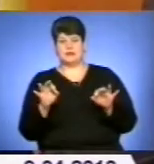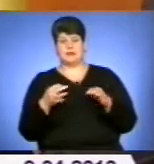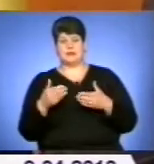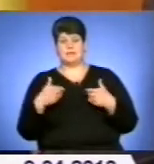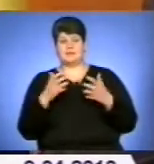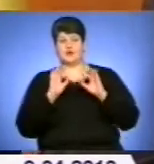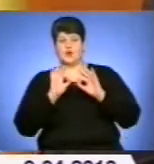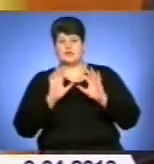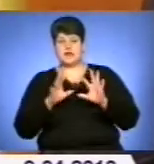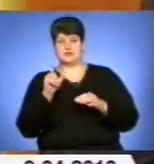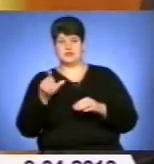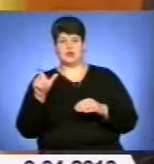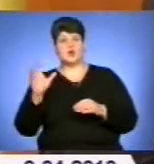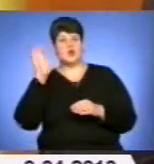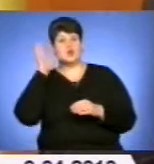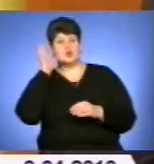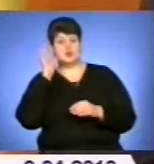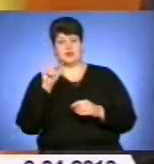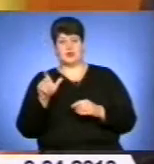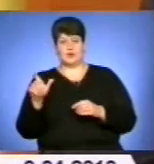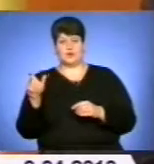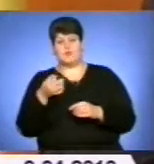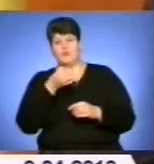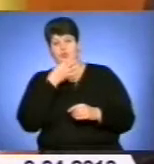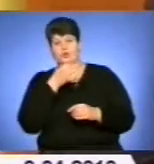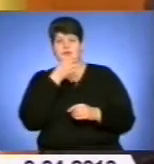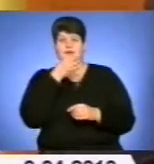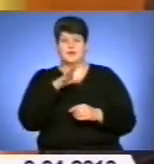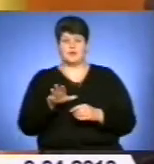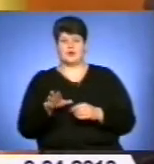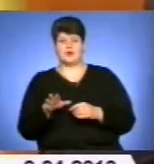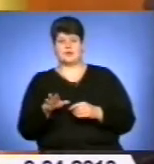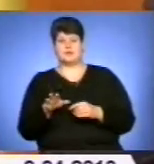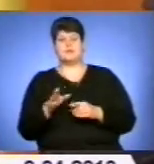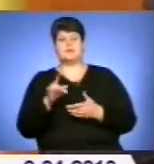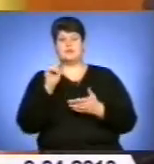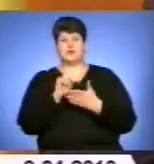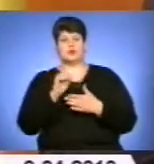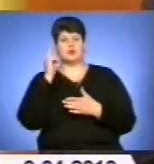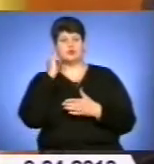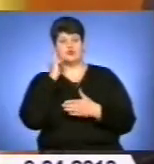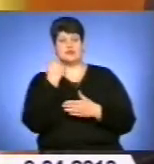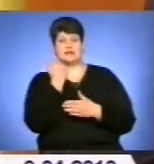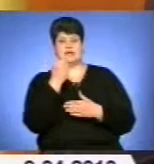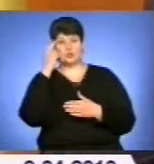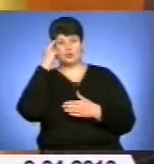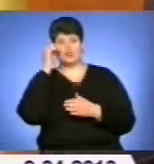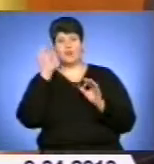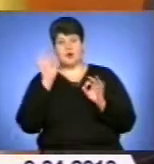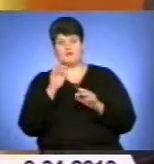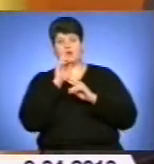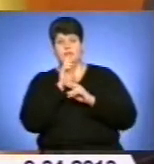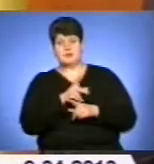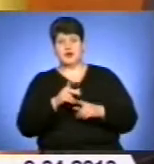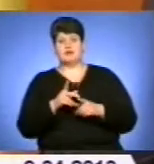роз'яснювати людям, слухати людей, подобається нам, не подобається. Але ми маємо почути їхню думку, правильно, неправильно. Все